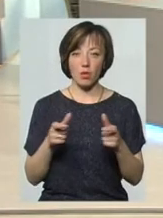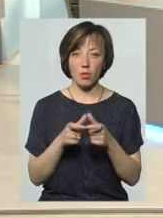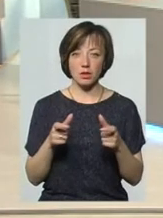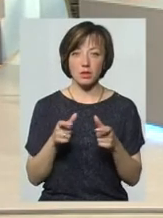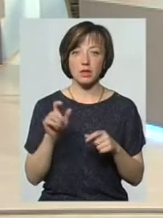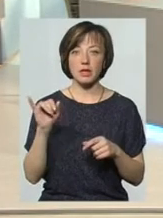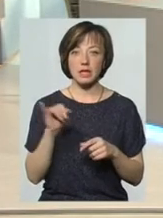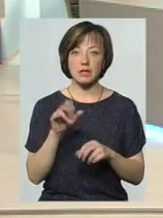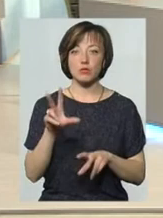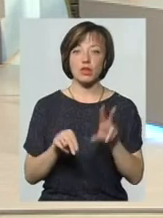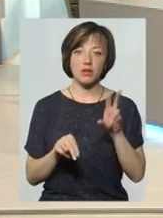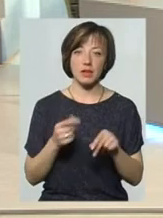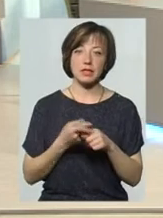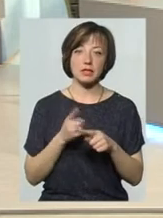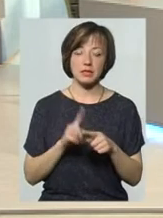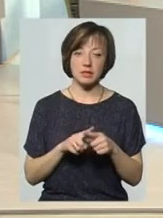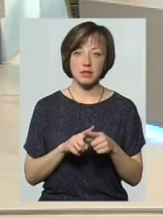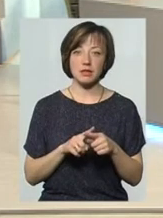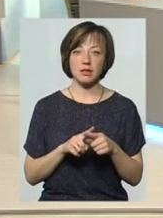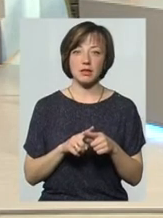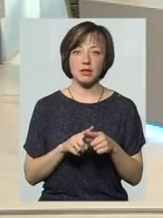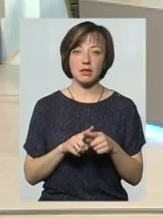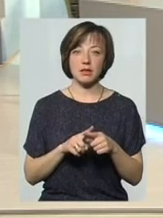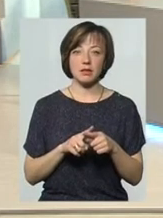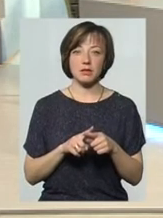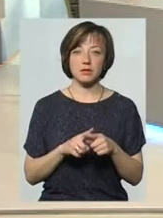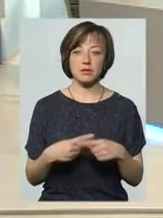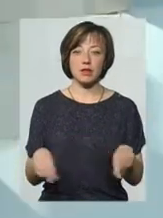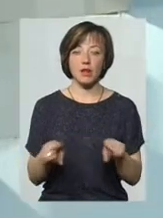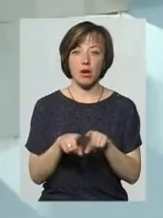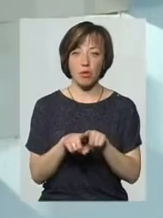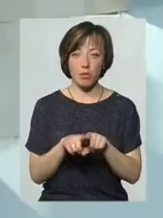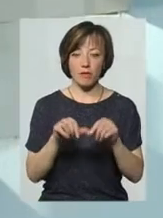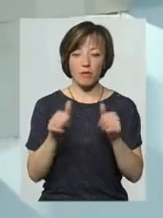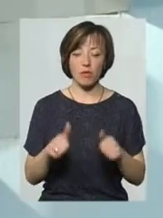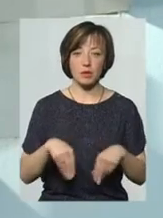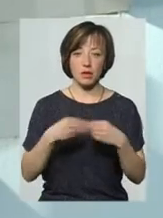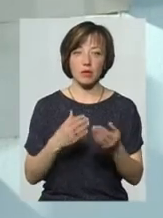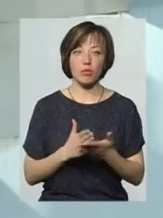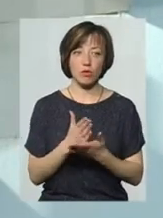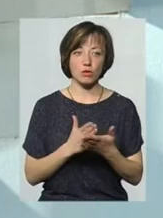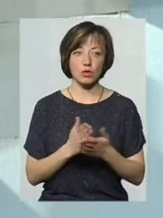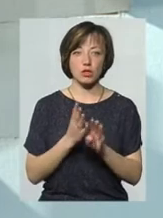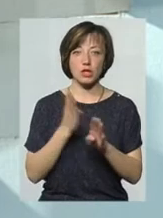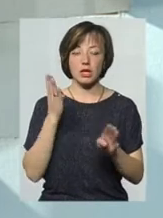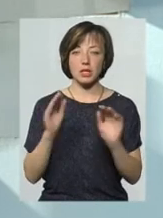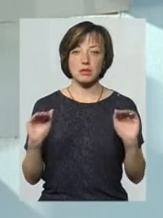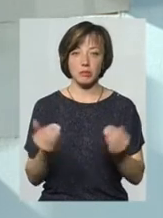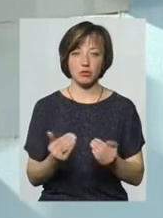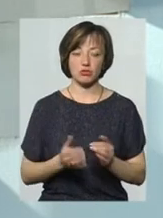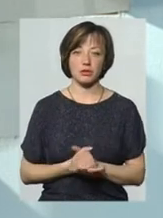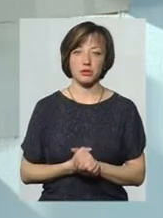І сподіваємося, що завдяки такій формі надання послуг черги зменшиться.